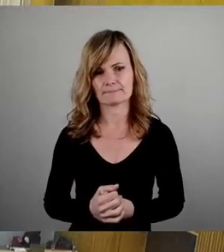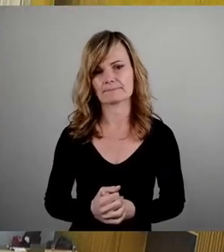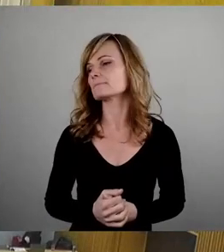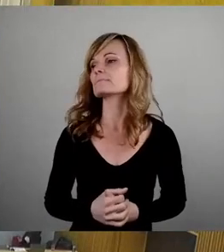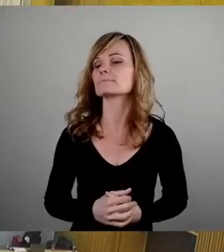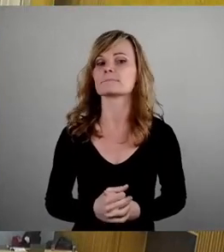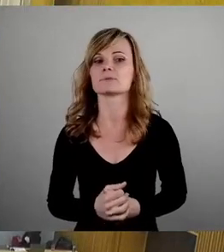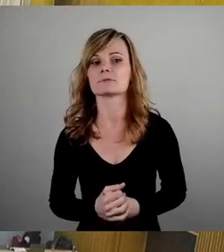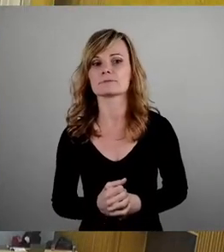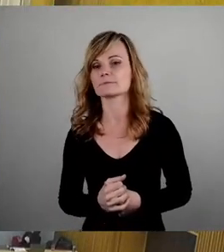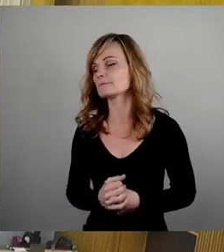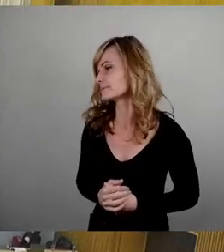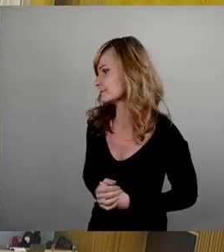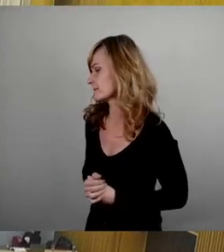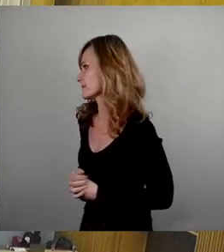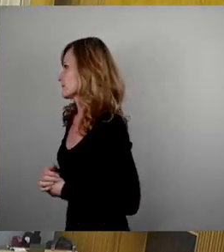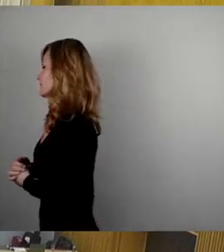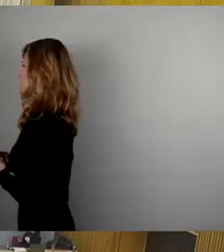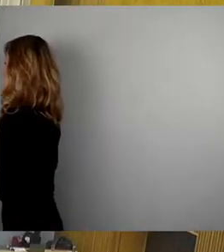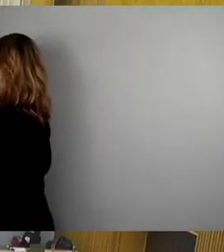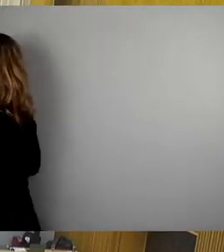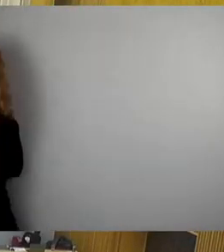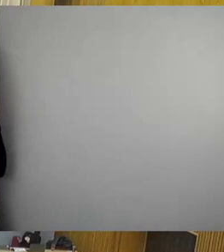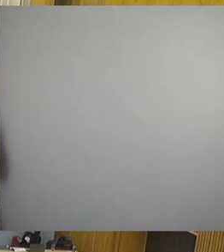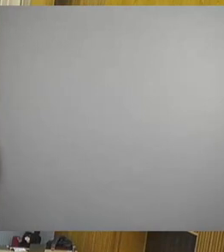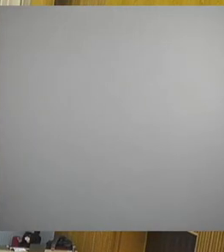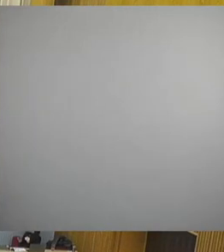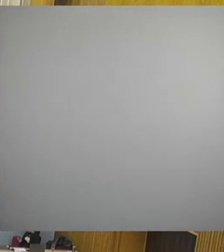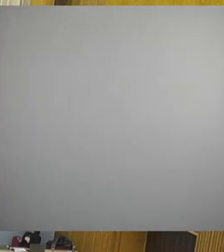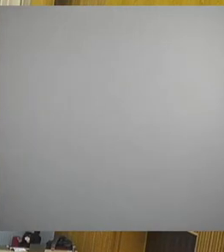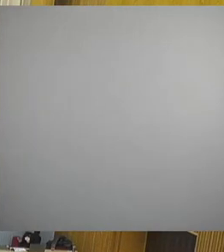Wird Freie Wähler, Freie Bürger das Wort gewünscht? Herr Gelschmann.